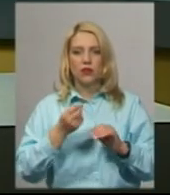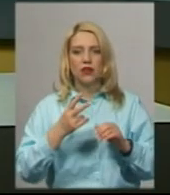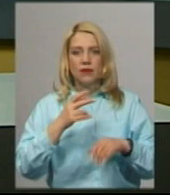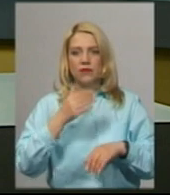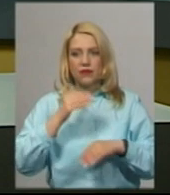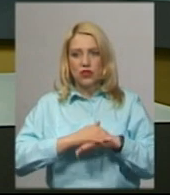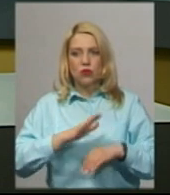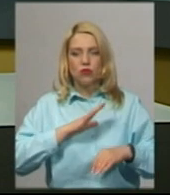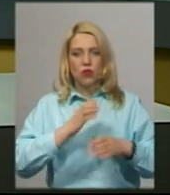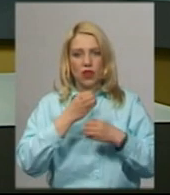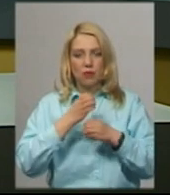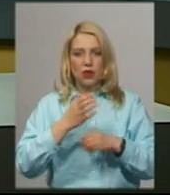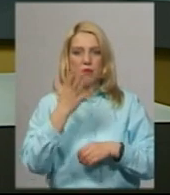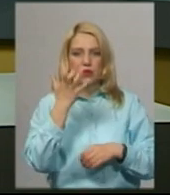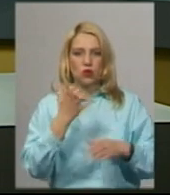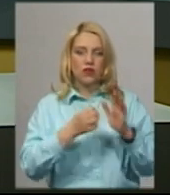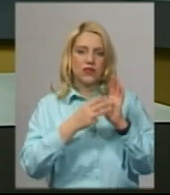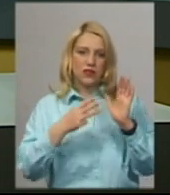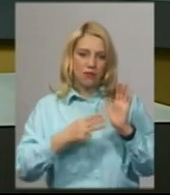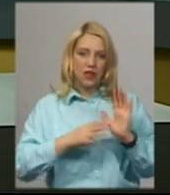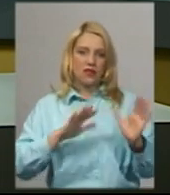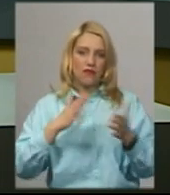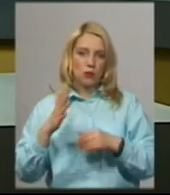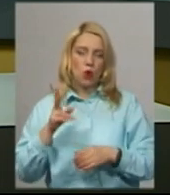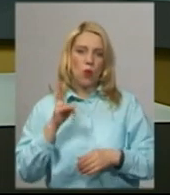підтверджено 518 випадків ковід-19.